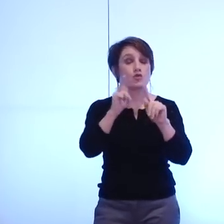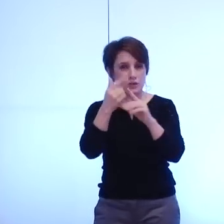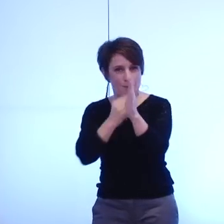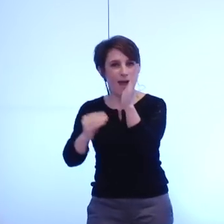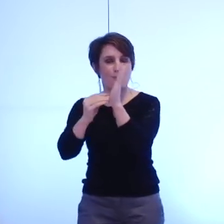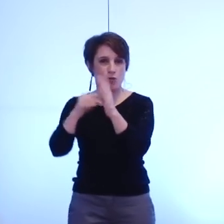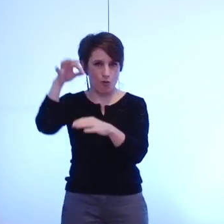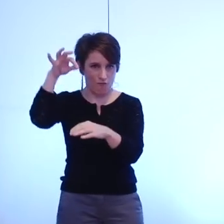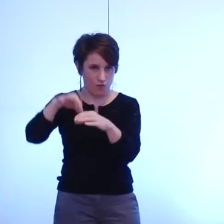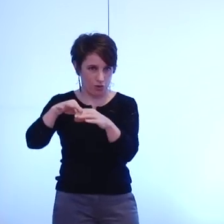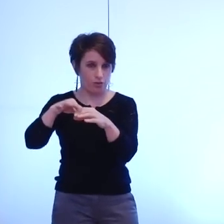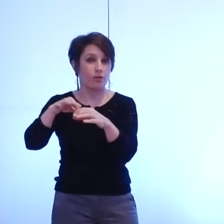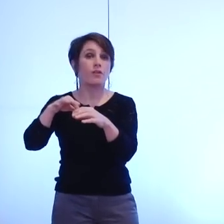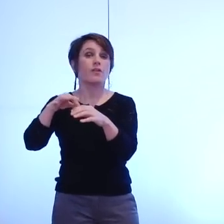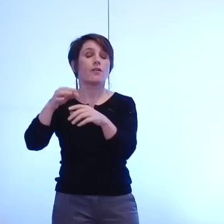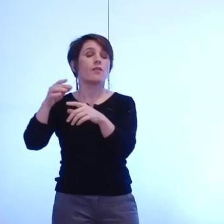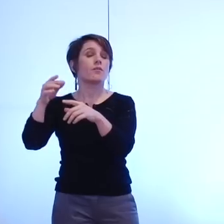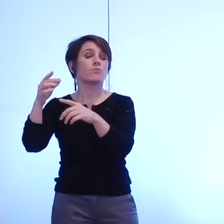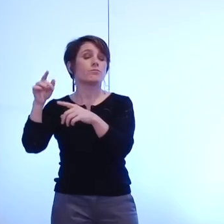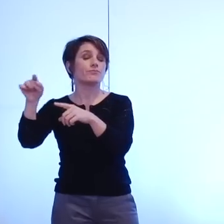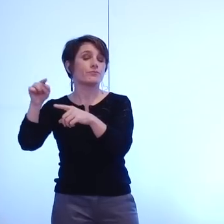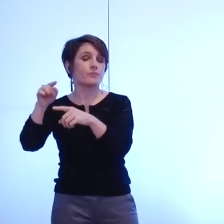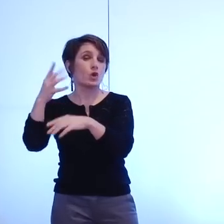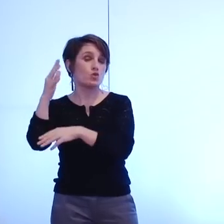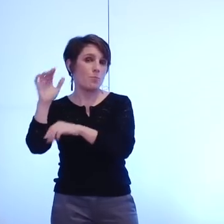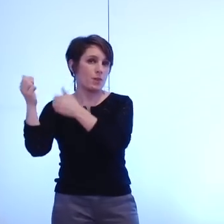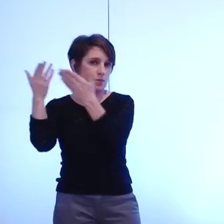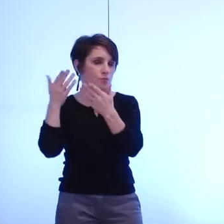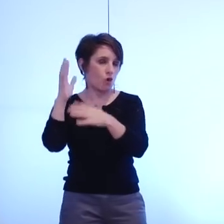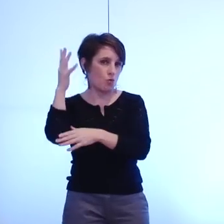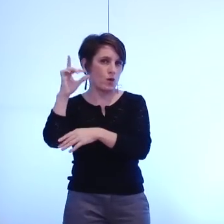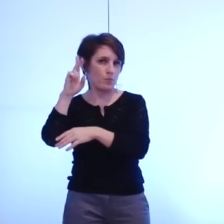donc l'amendement porté par le groupe UMP UDI société civile